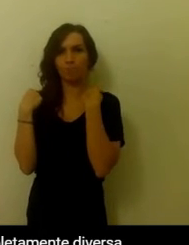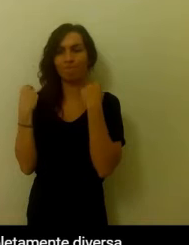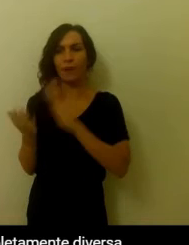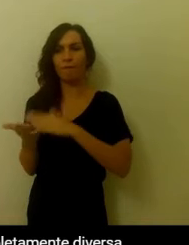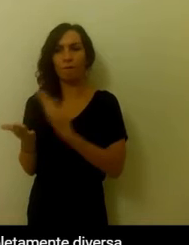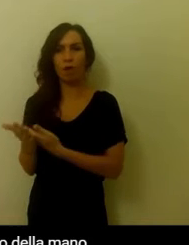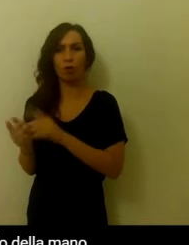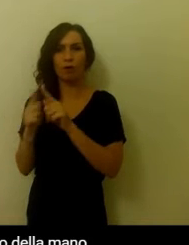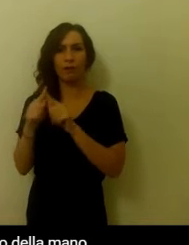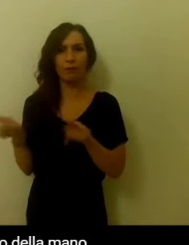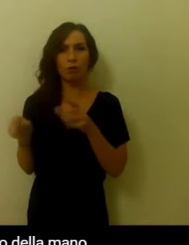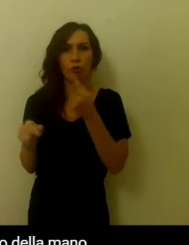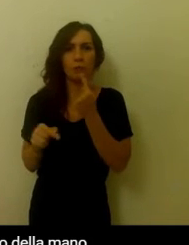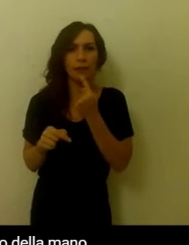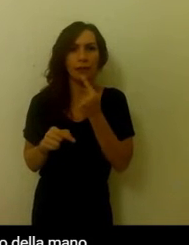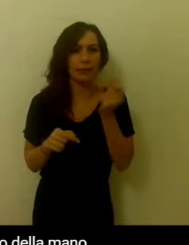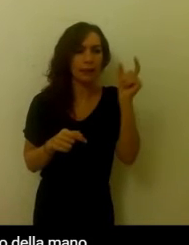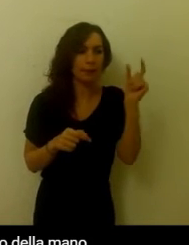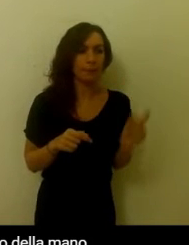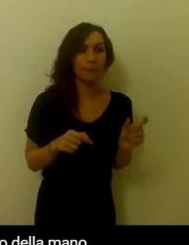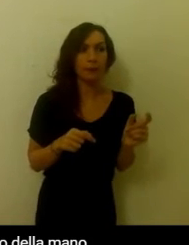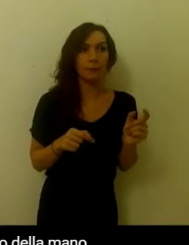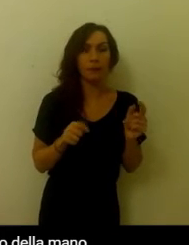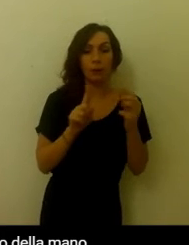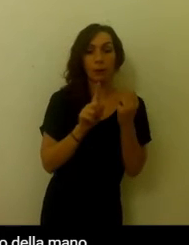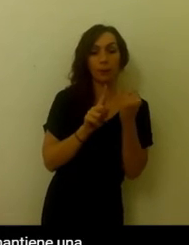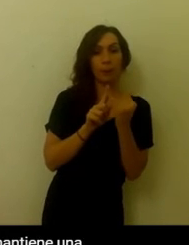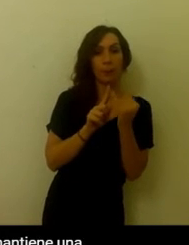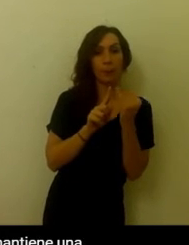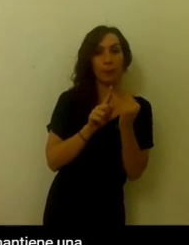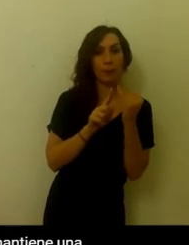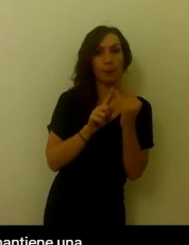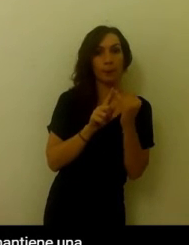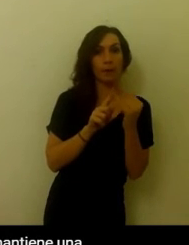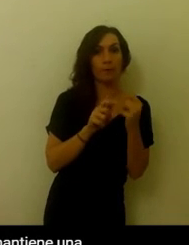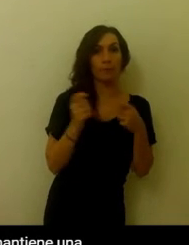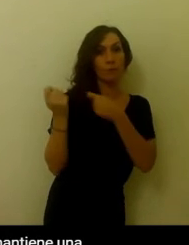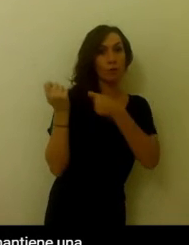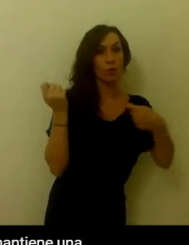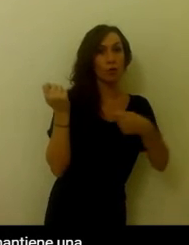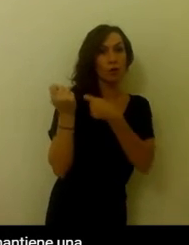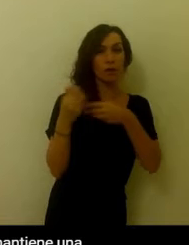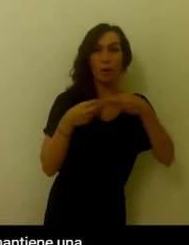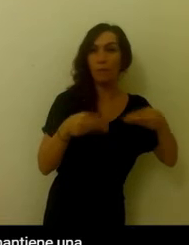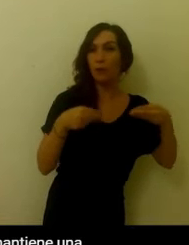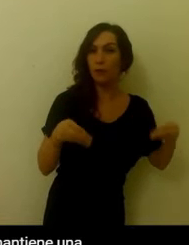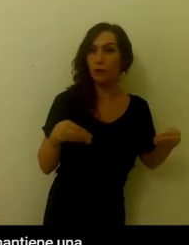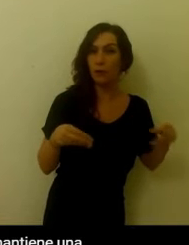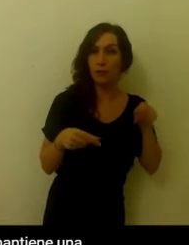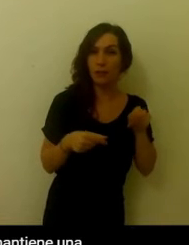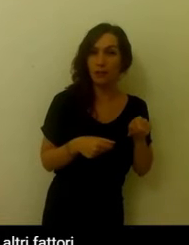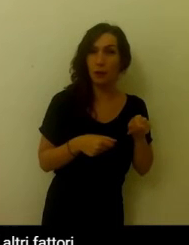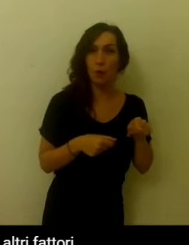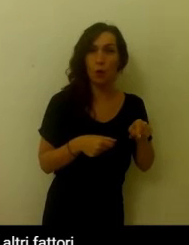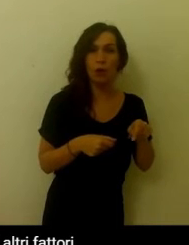completamente diversa che quella su un polpastrello del dito mignolo della mano sinistra di un violinista professionista che